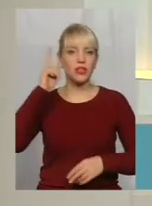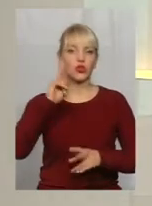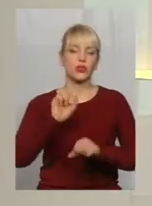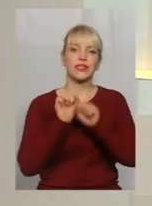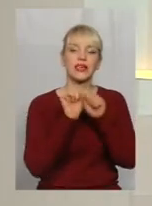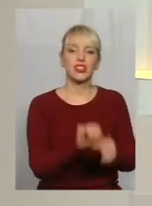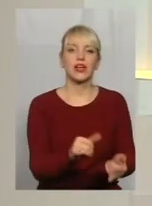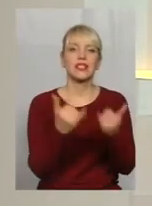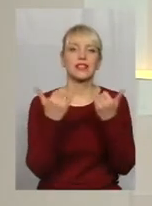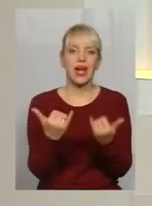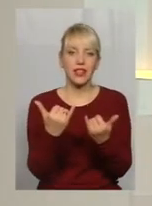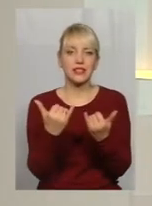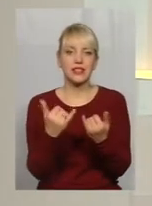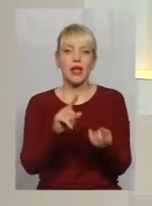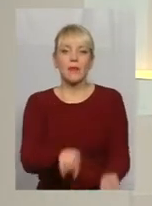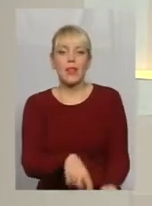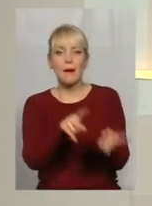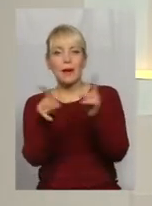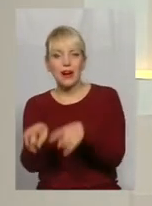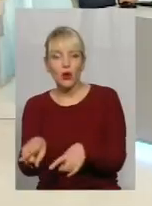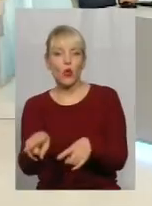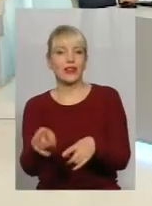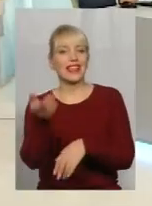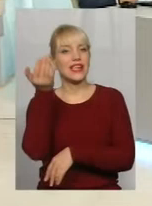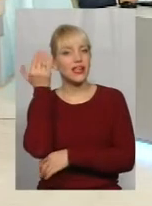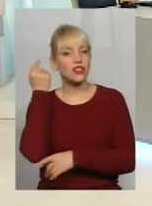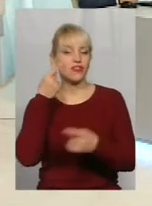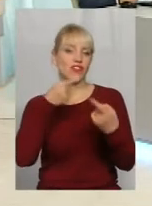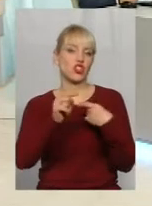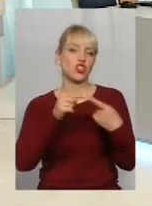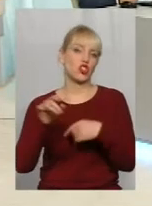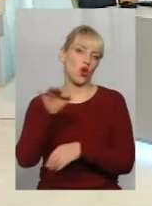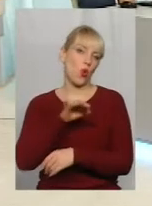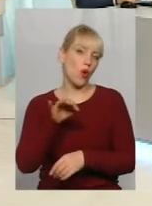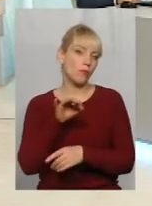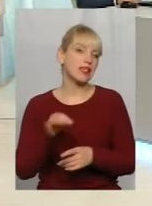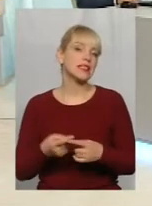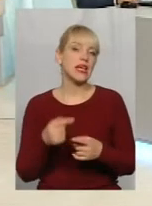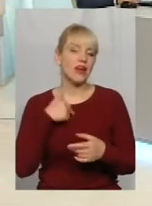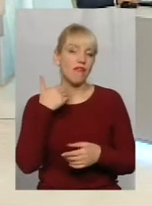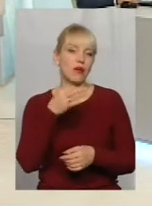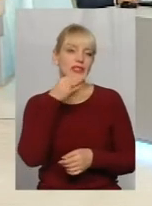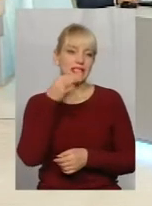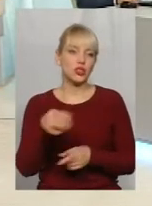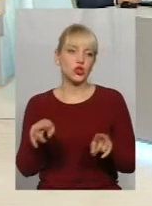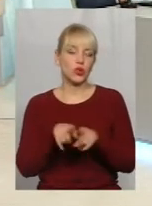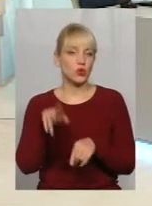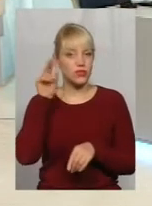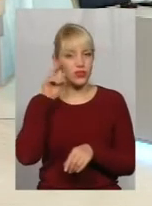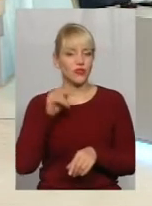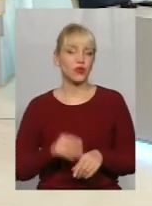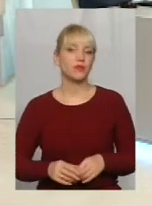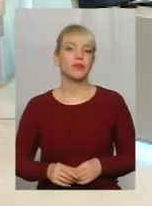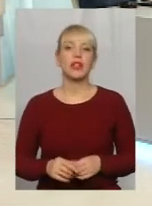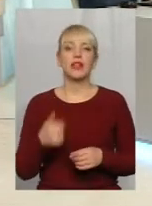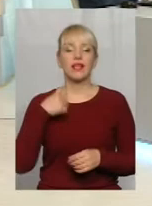і переходили раніше в інші області? Ну я вам скажу таку цифру трошки, може вона банальна.